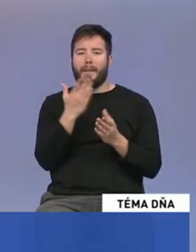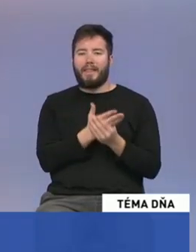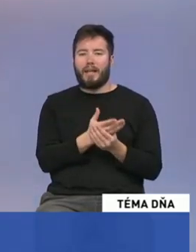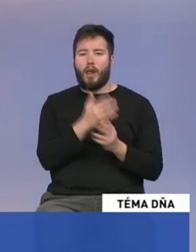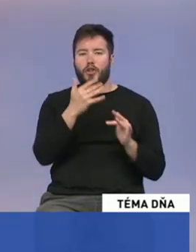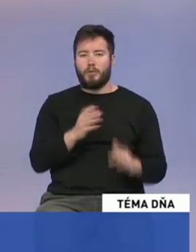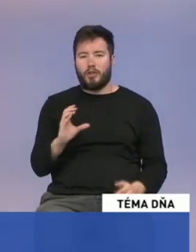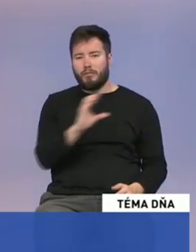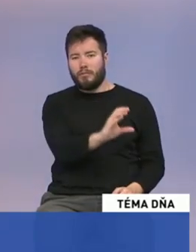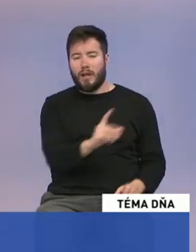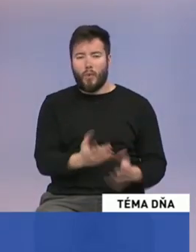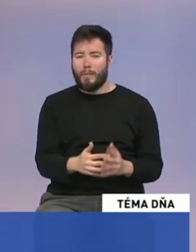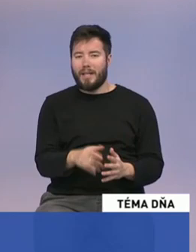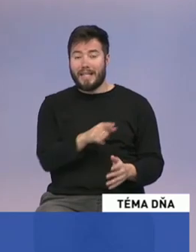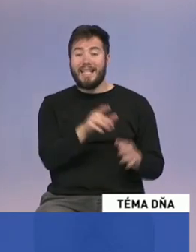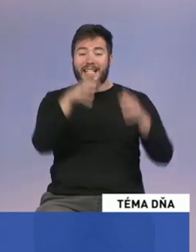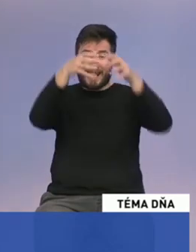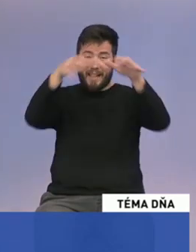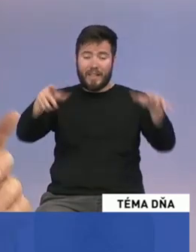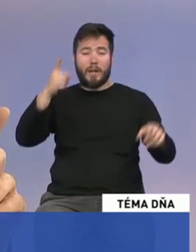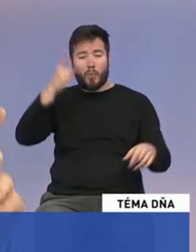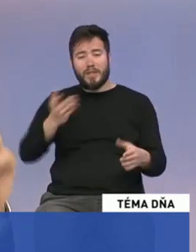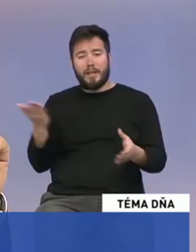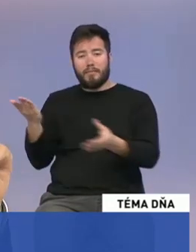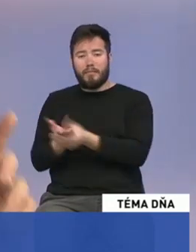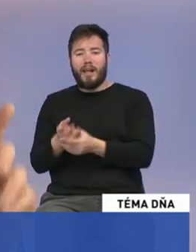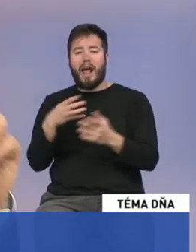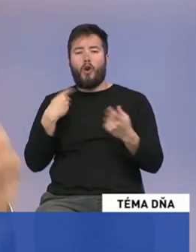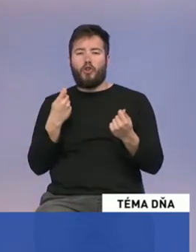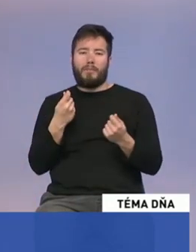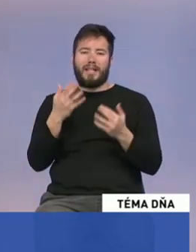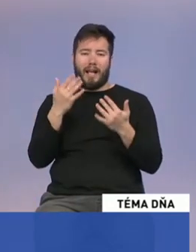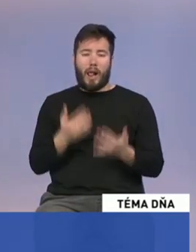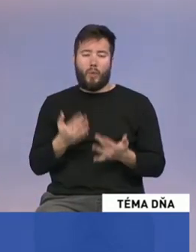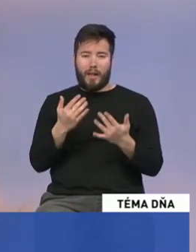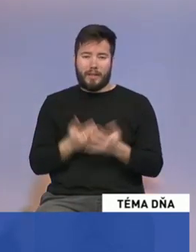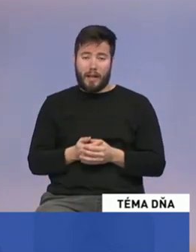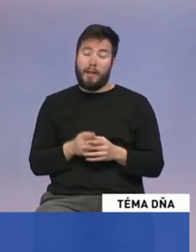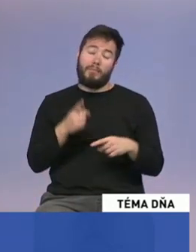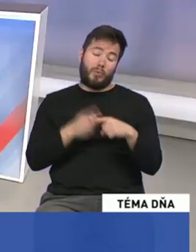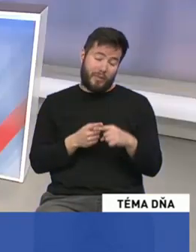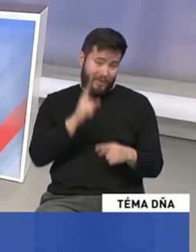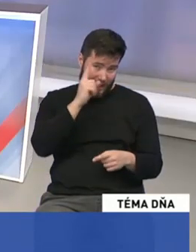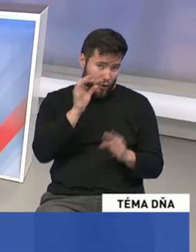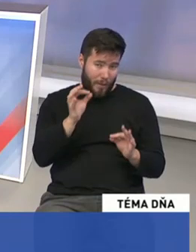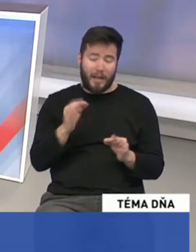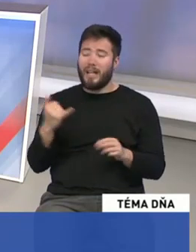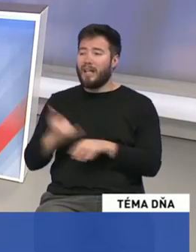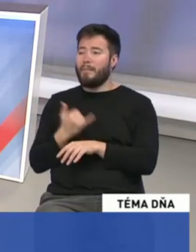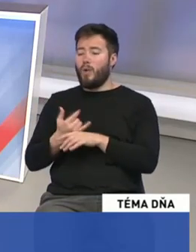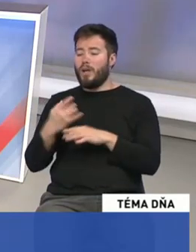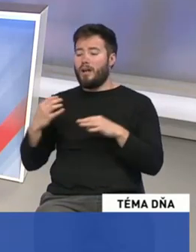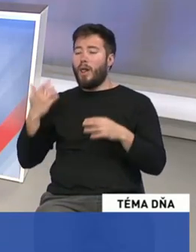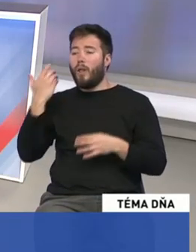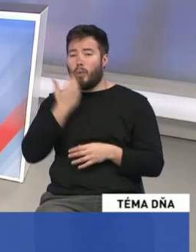musí byť aj tento materiál ekonomické kalkulácie. Samozrejme aj z Pers, vieme dobre, že nám chýbajú ľudia, chýbajú nám zdravotné sestri. To som sa práve chcel opýtať,